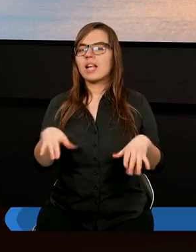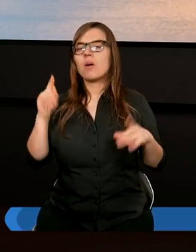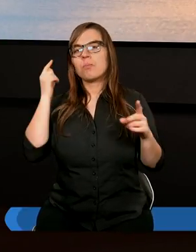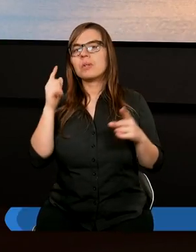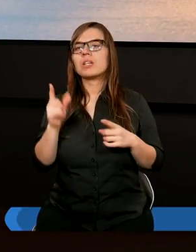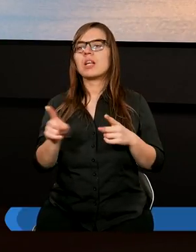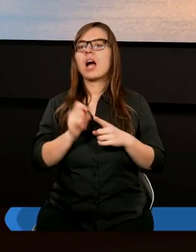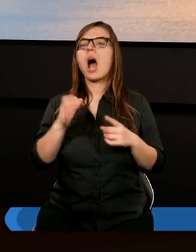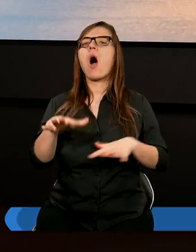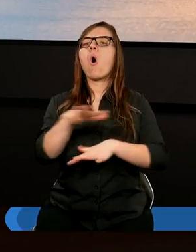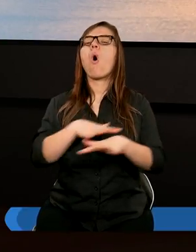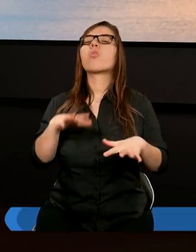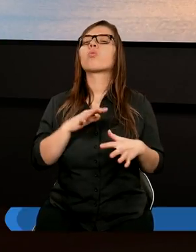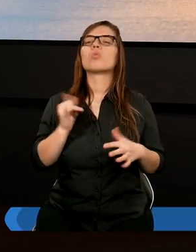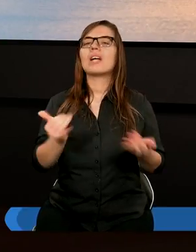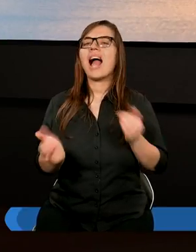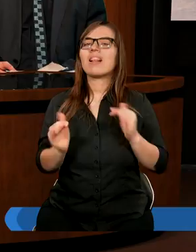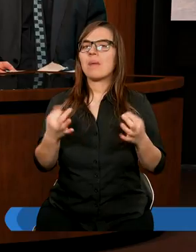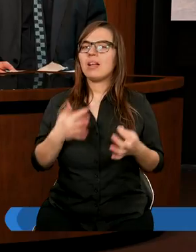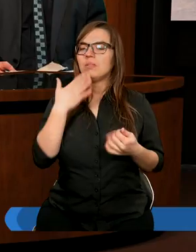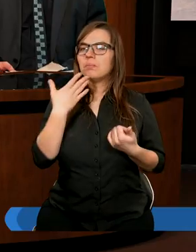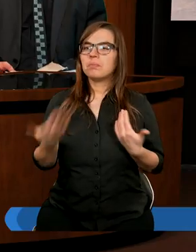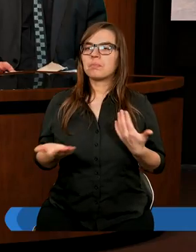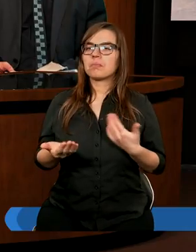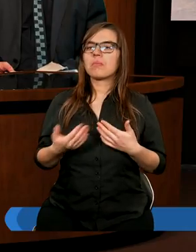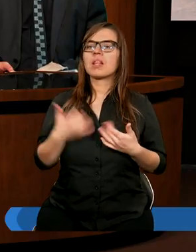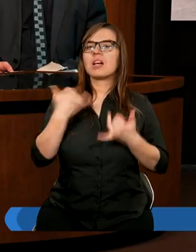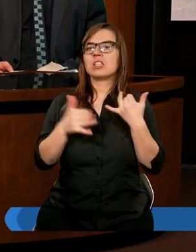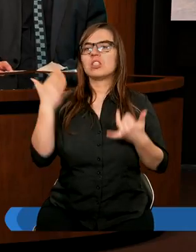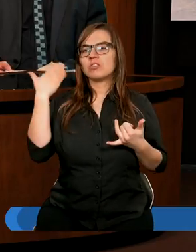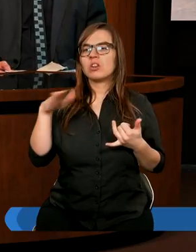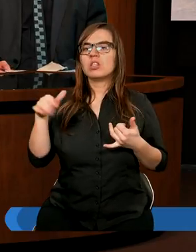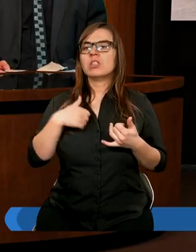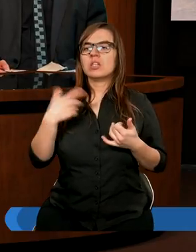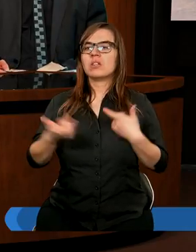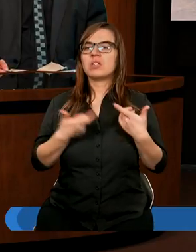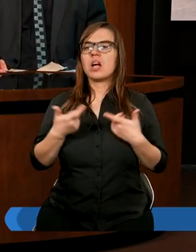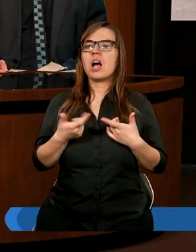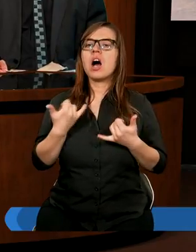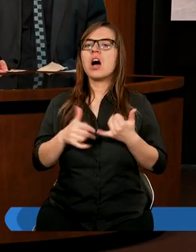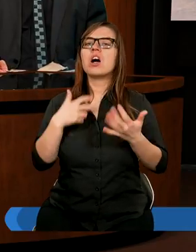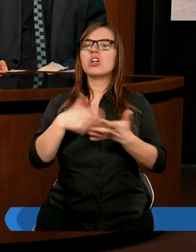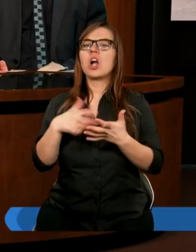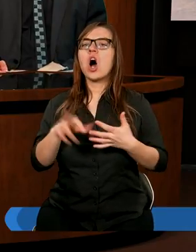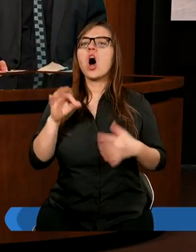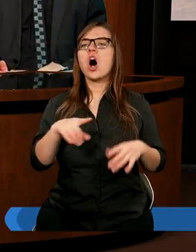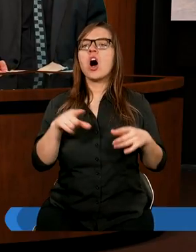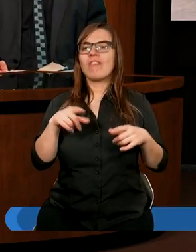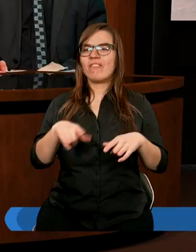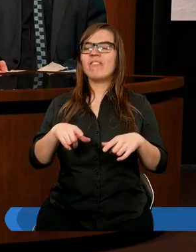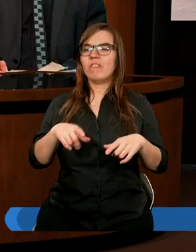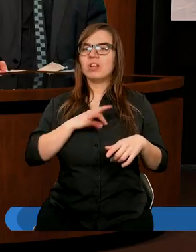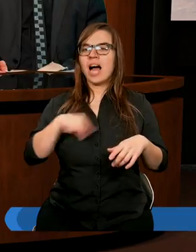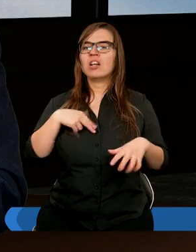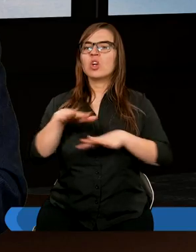o myśle, a o duszy? Jakie nawyki tu byśmy wyrabiali? Jeżeli chodzi o higienę naszej